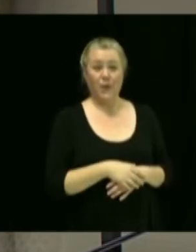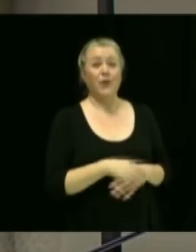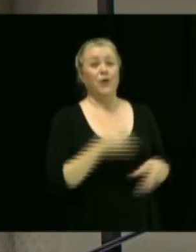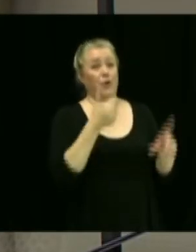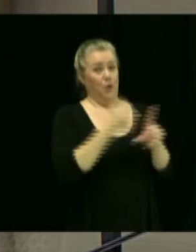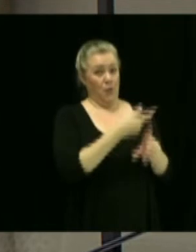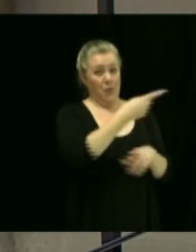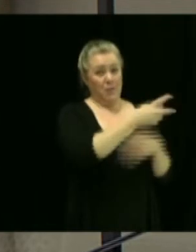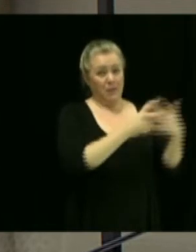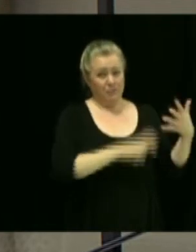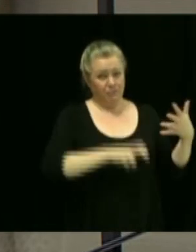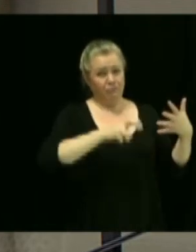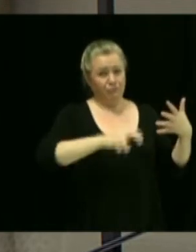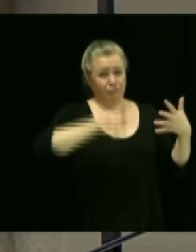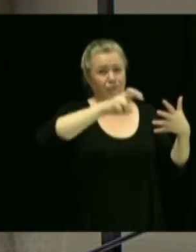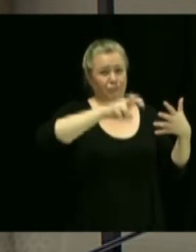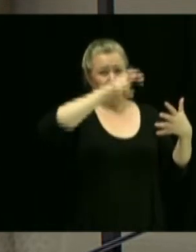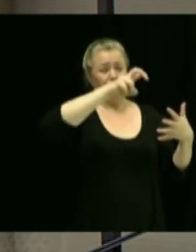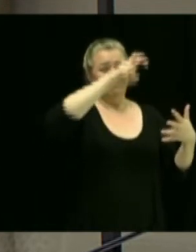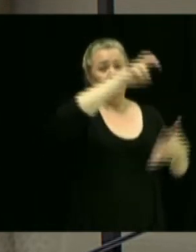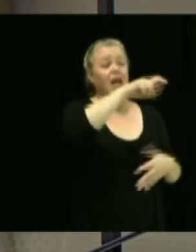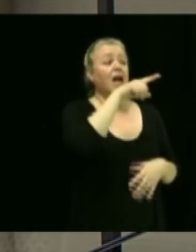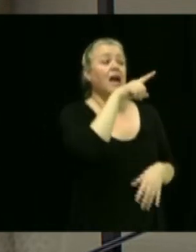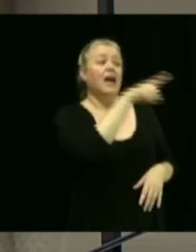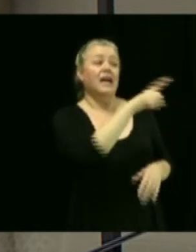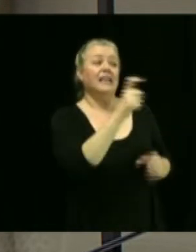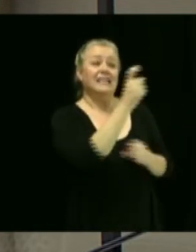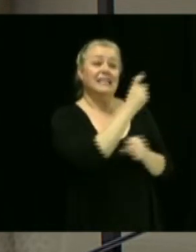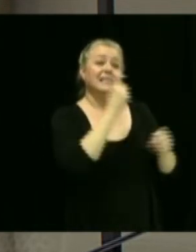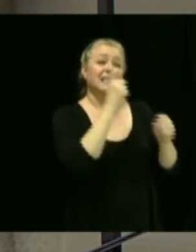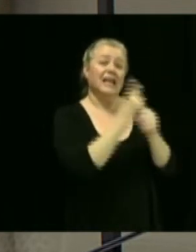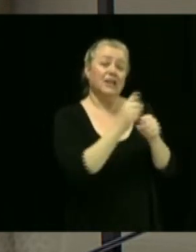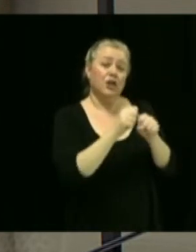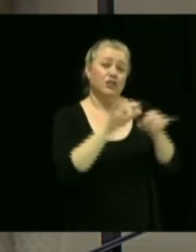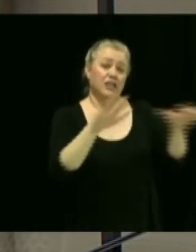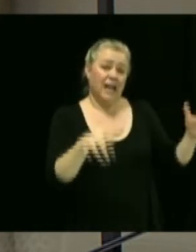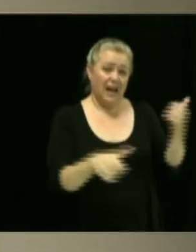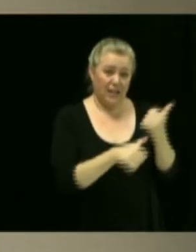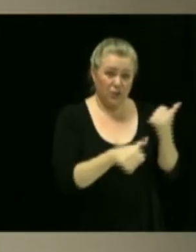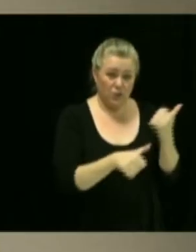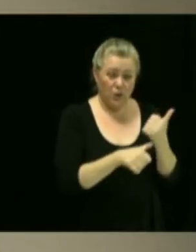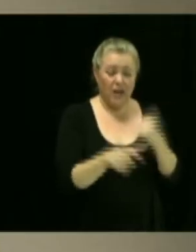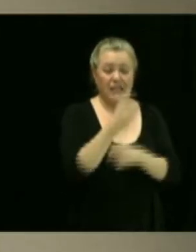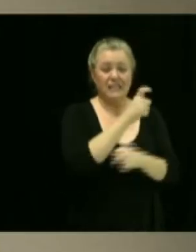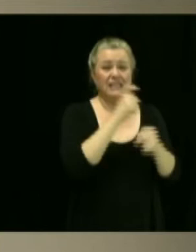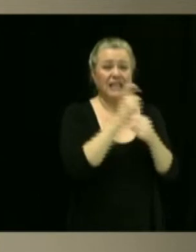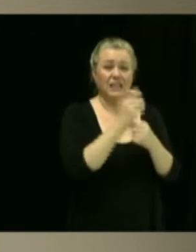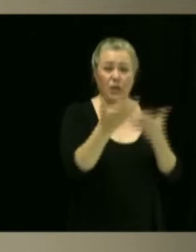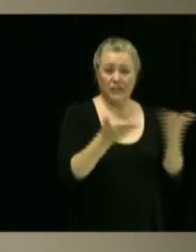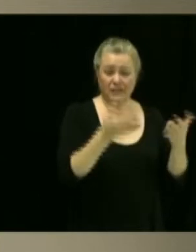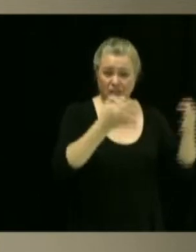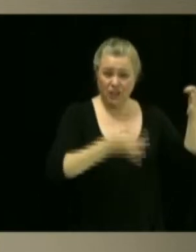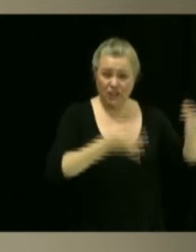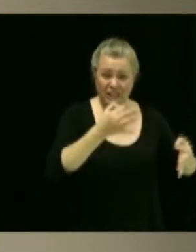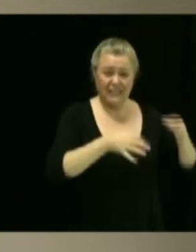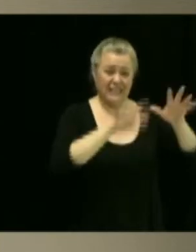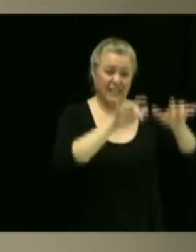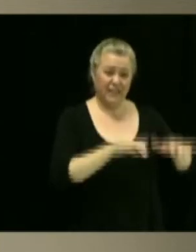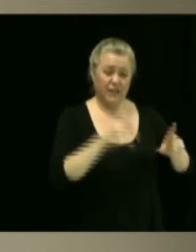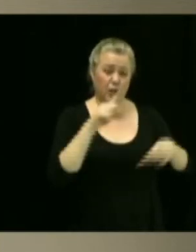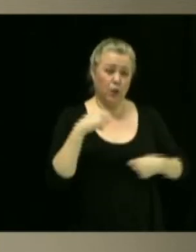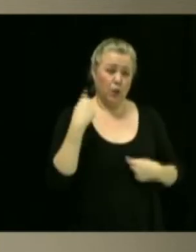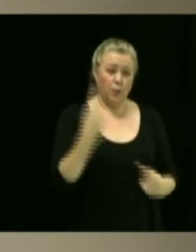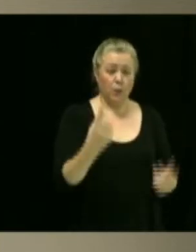gravi les échelons au fil de sa carrière. Il occupe le poste de directeur général adjoint, de directeur du service juridique et de greffier depuis 2014.